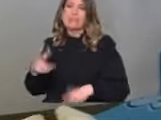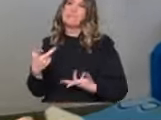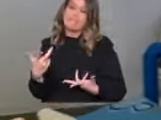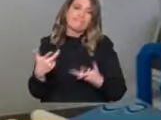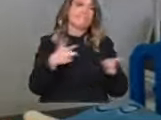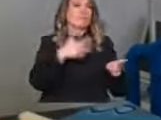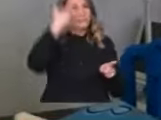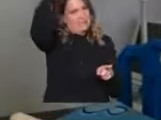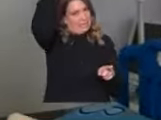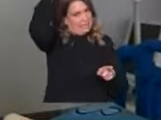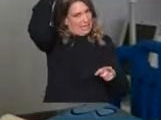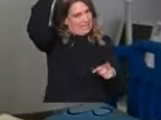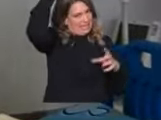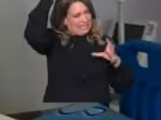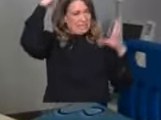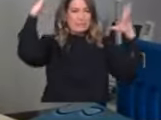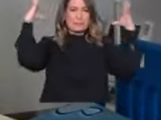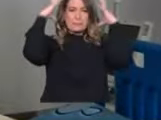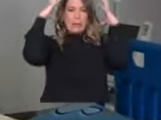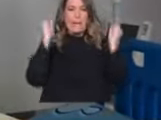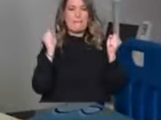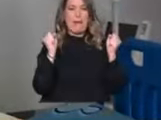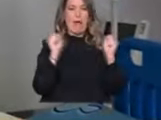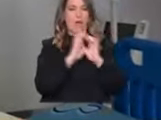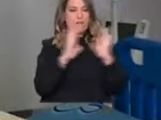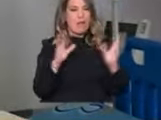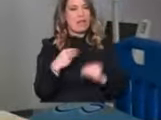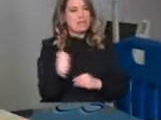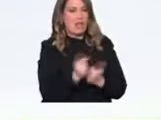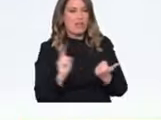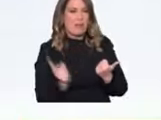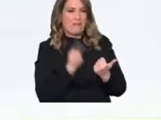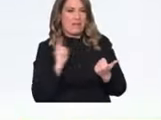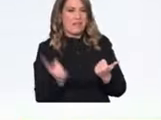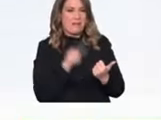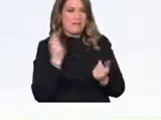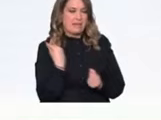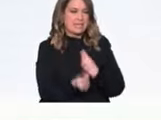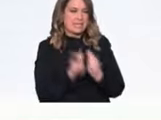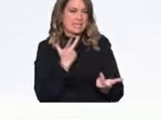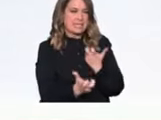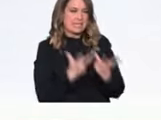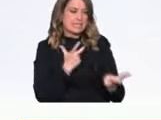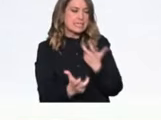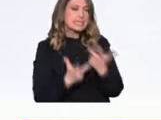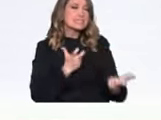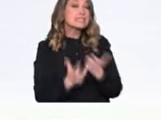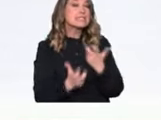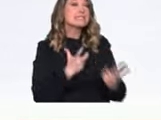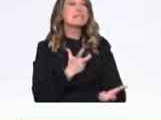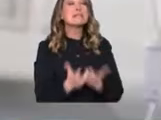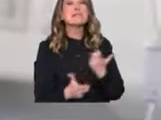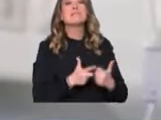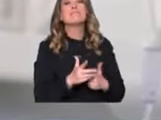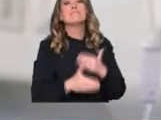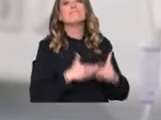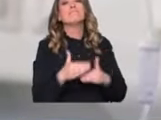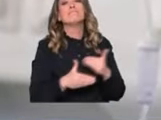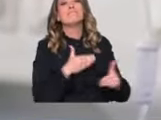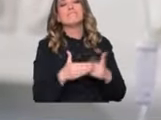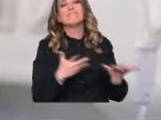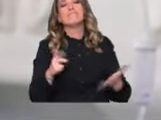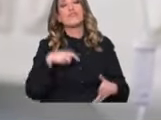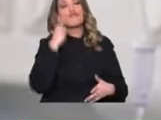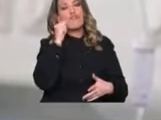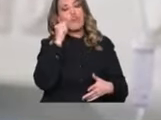πιθανές βλάβες. Ξεκινώντας παράλληλα θεραπευτική αγωγή. Αγωγή που δυστυχώς δεν απέδωσε με τους γονείς με περίσιο